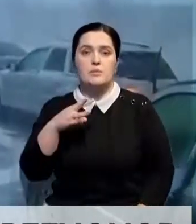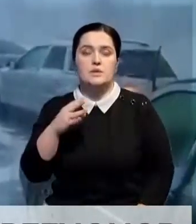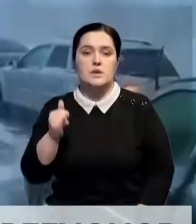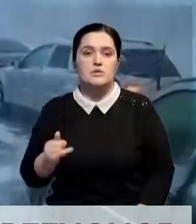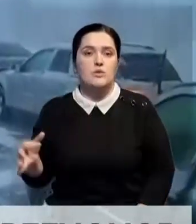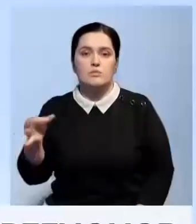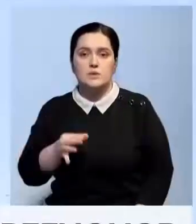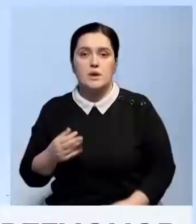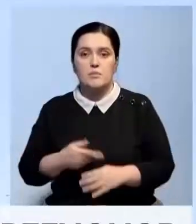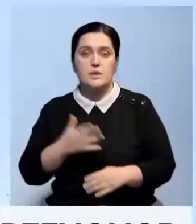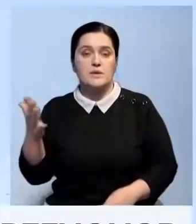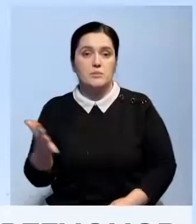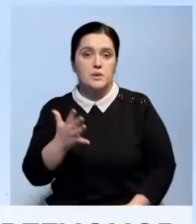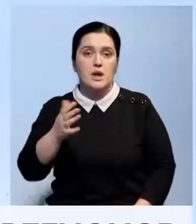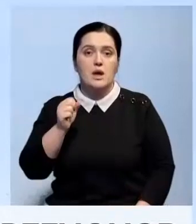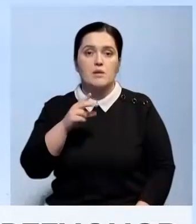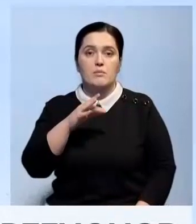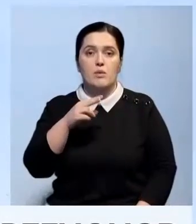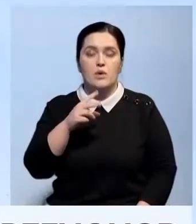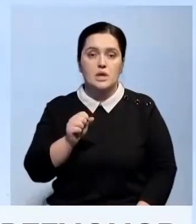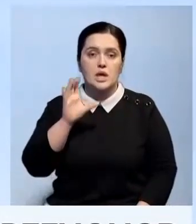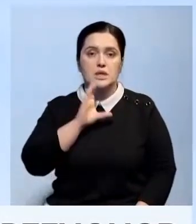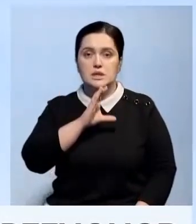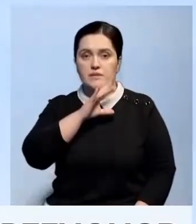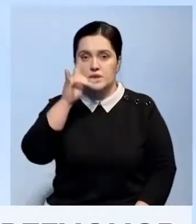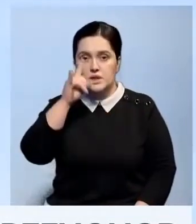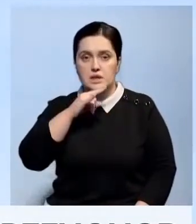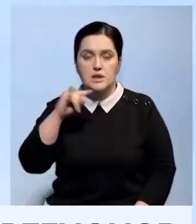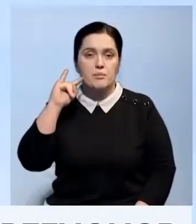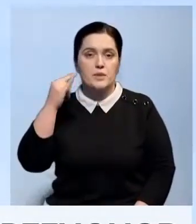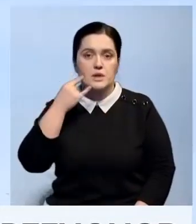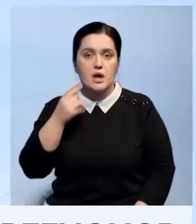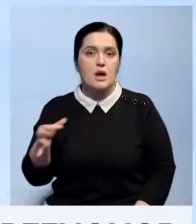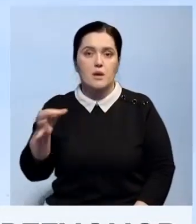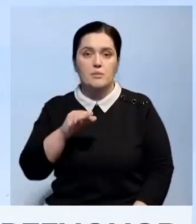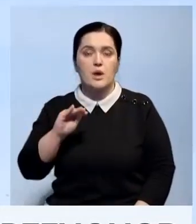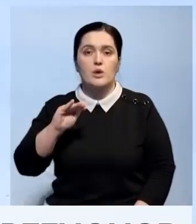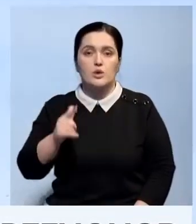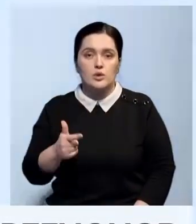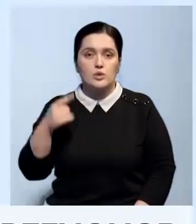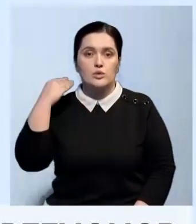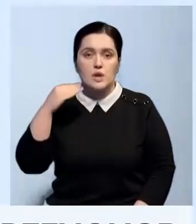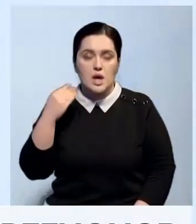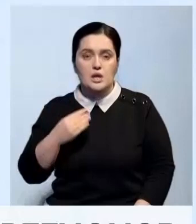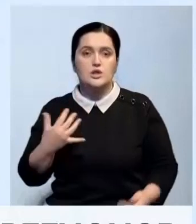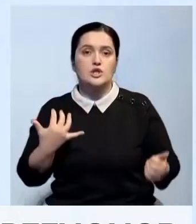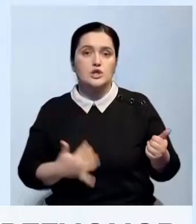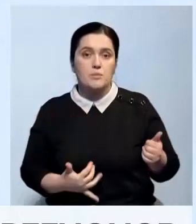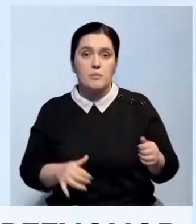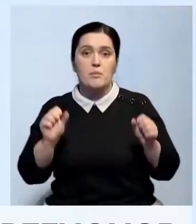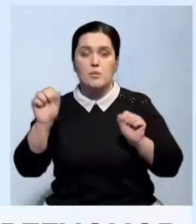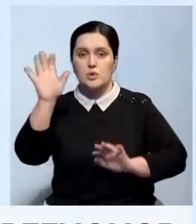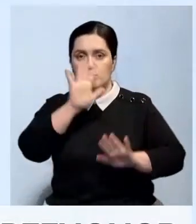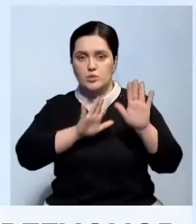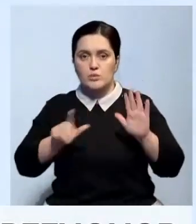в Мангуставской области. Низовые метели прогнозируют в Акмолинской, Североказахстанской и Павлодарской областях. На юге в Туркестанской и